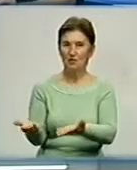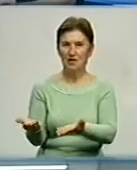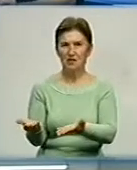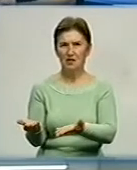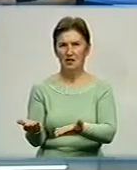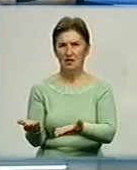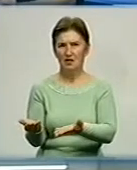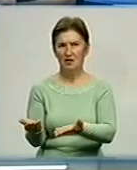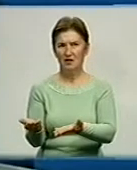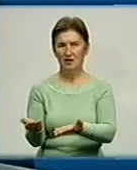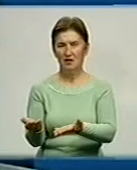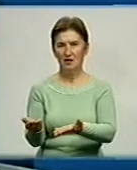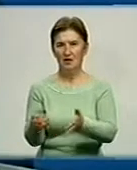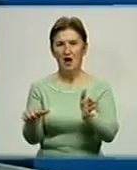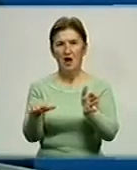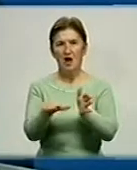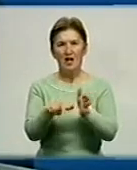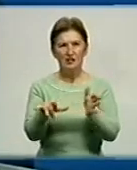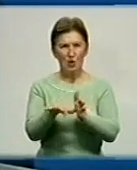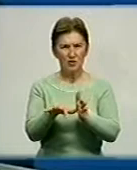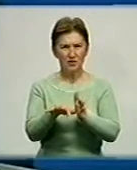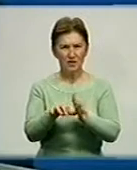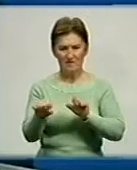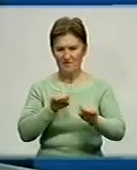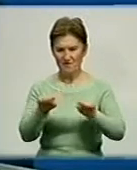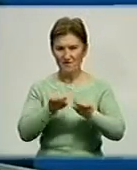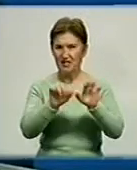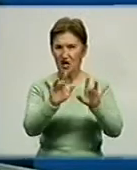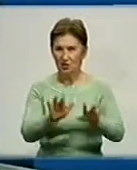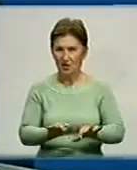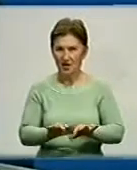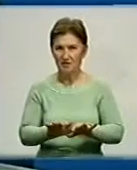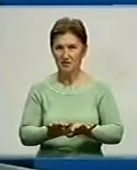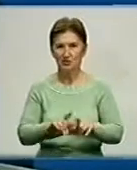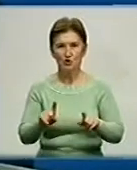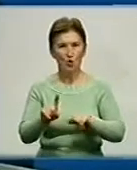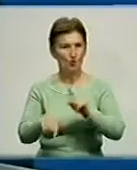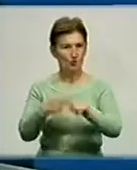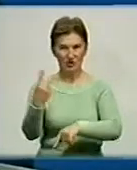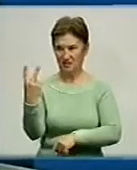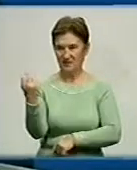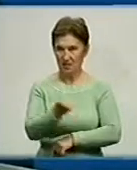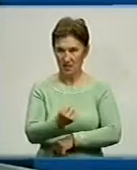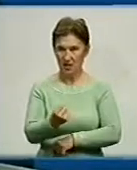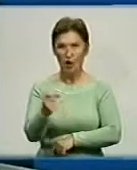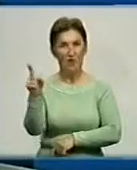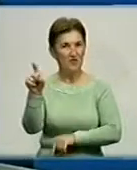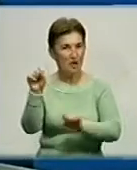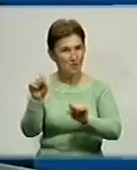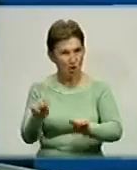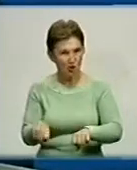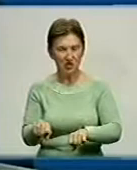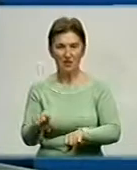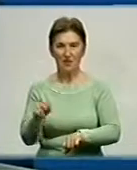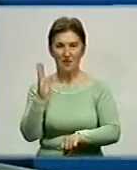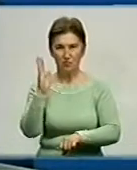врядування, електронне врядування. Дійшли до того, що за дві неділі вони, можливо, будуть і